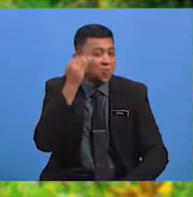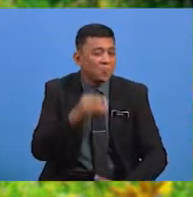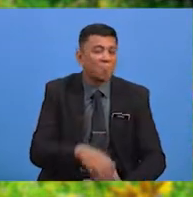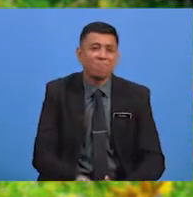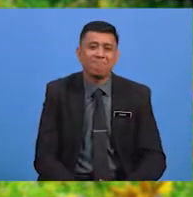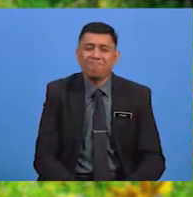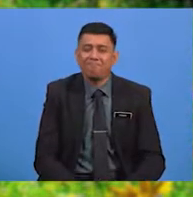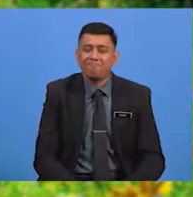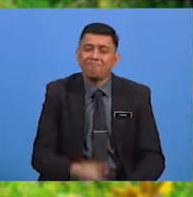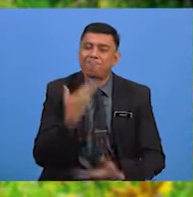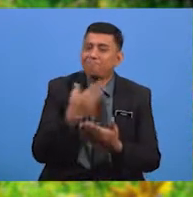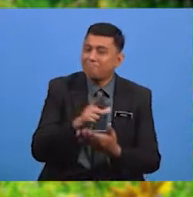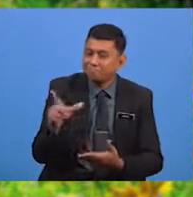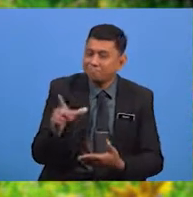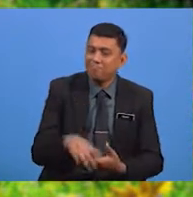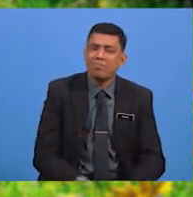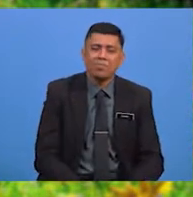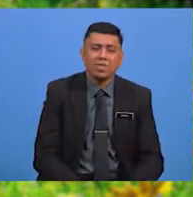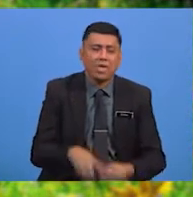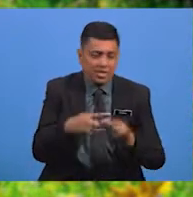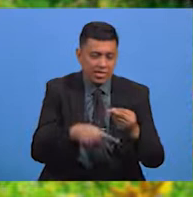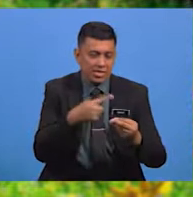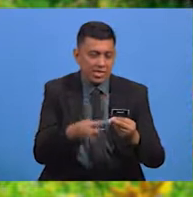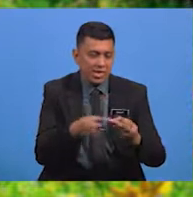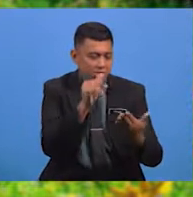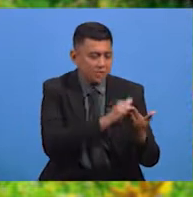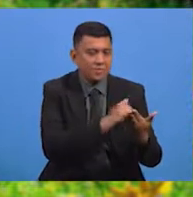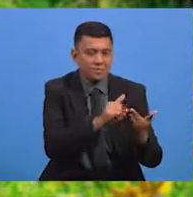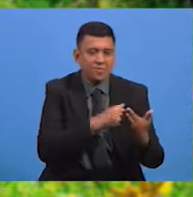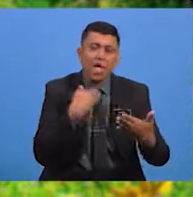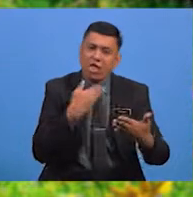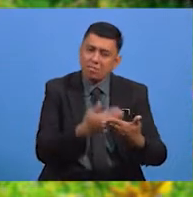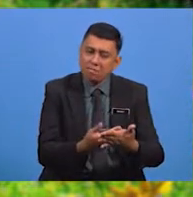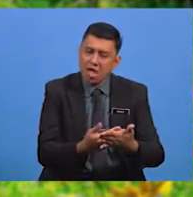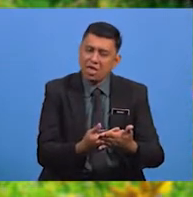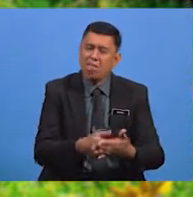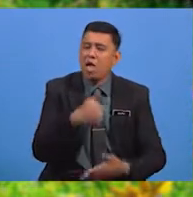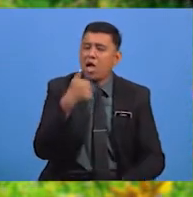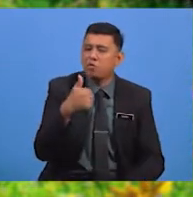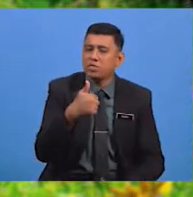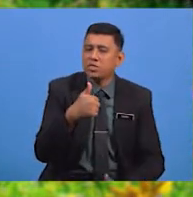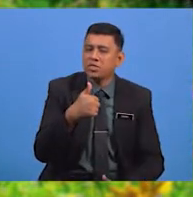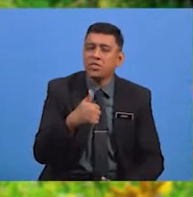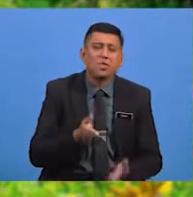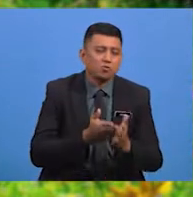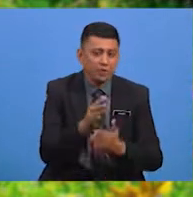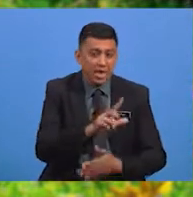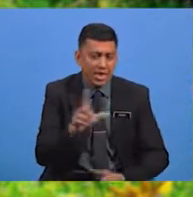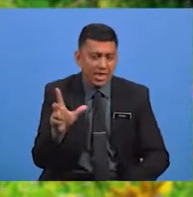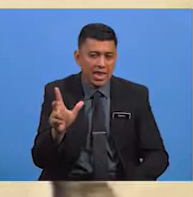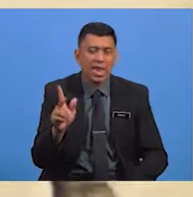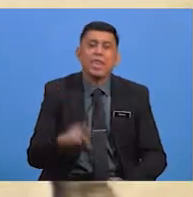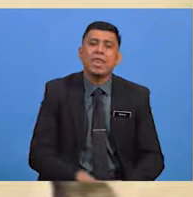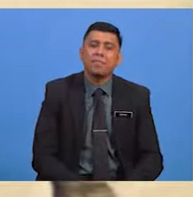Baiklah Kopasan Tentang Syair Ini Semakin Menarik Cikgu Akan Teruskan